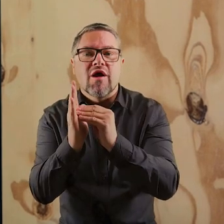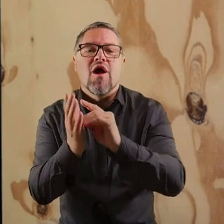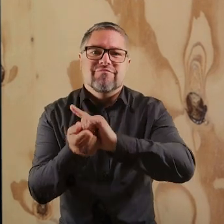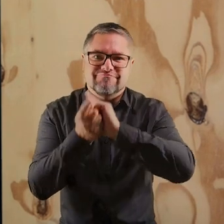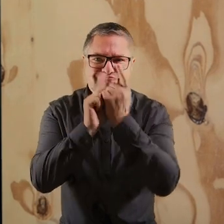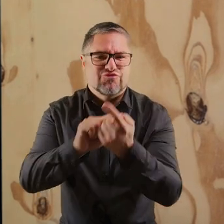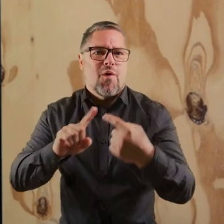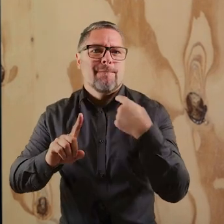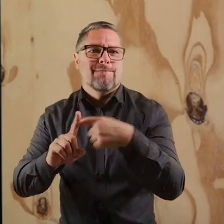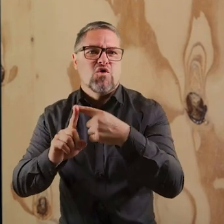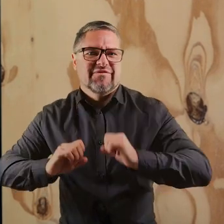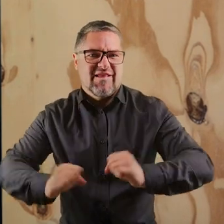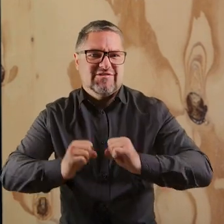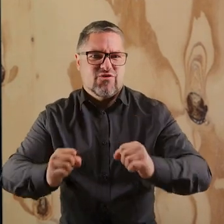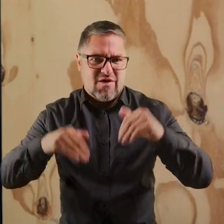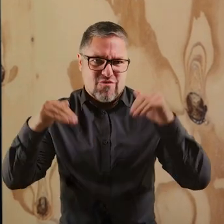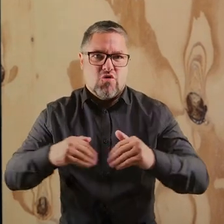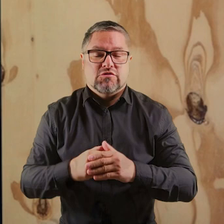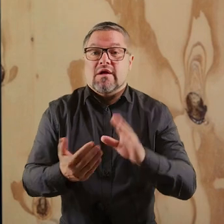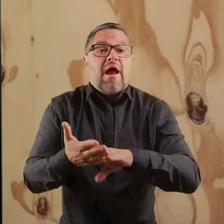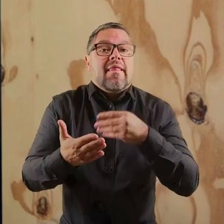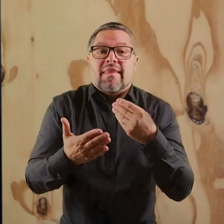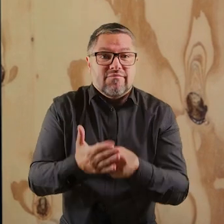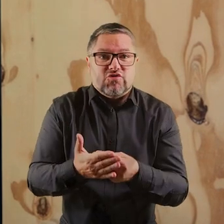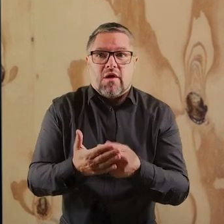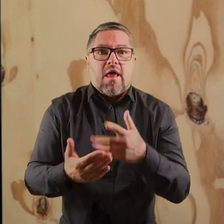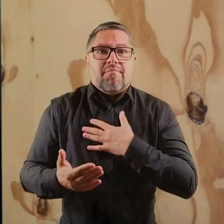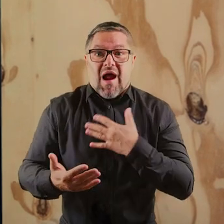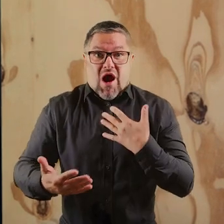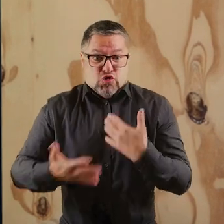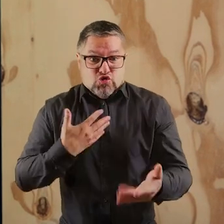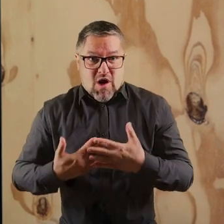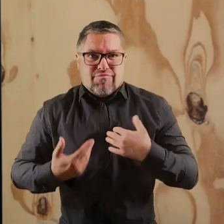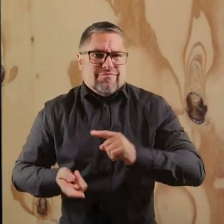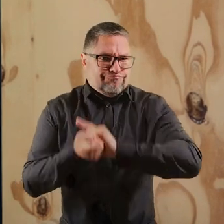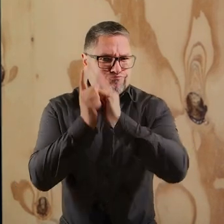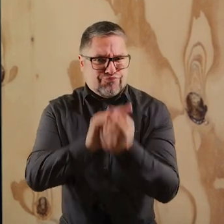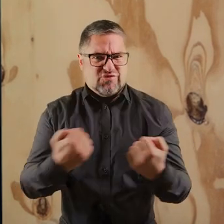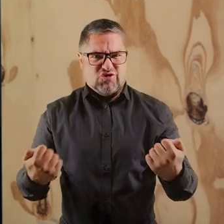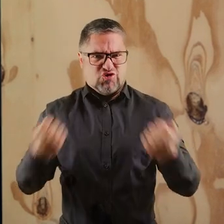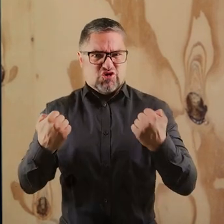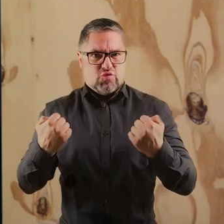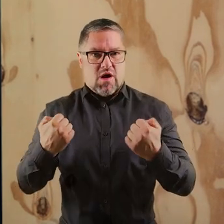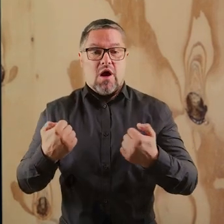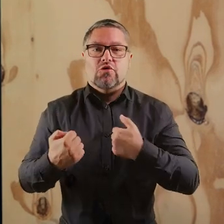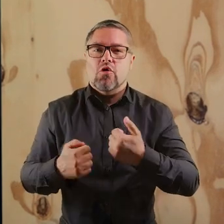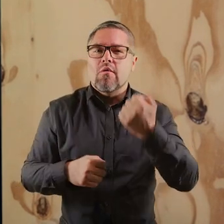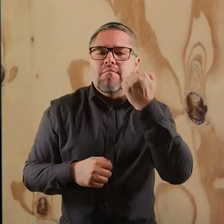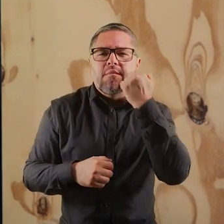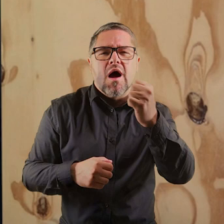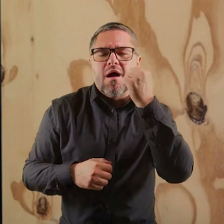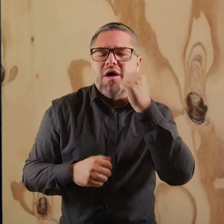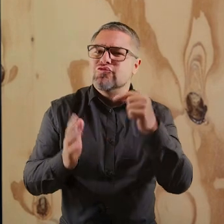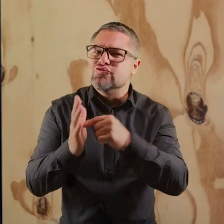konstruktywne działanie. Inaczej, że ze słabości można zrobić też siłę. I to jest coś, na czym bardzo, bardzo